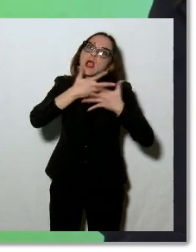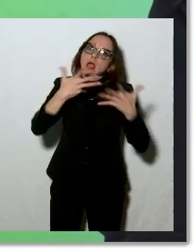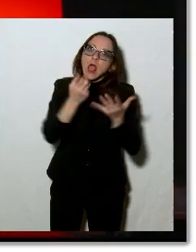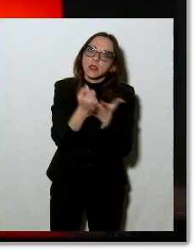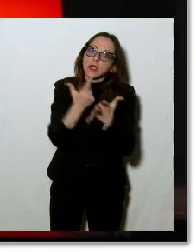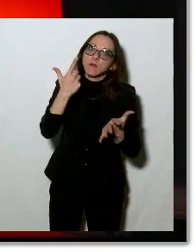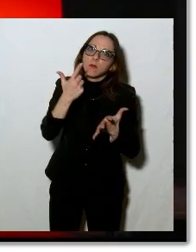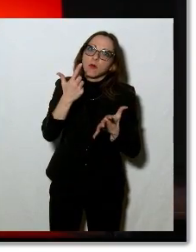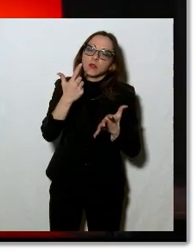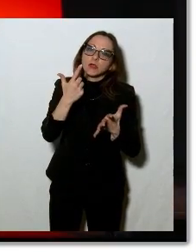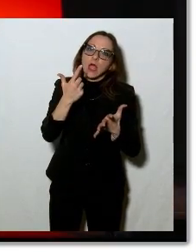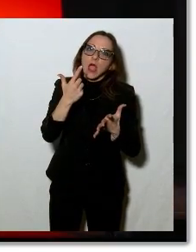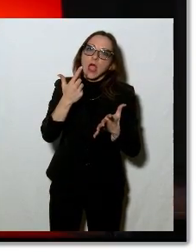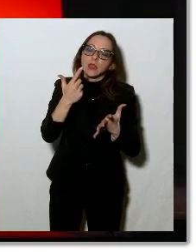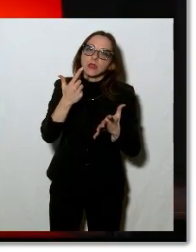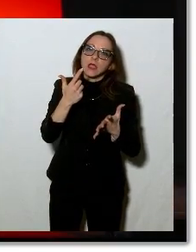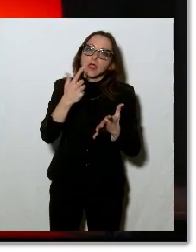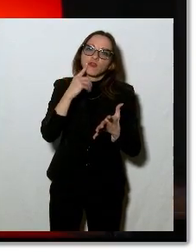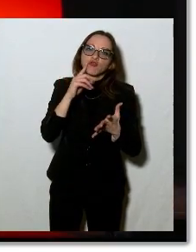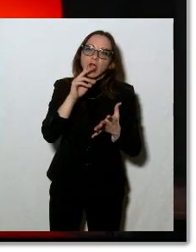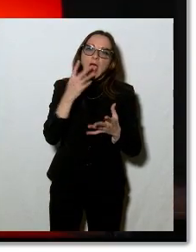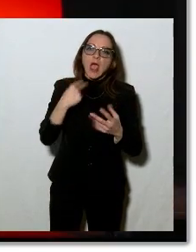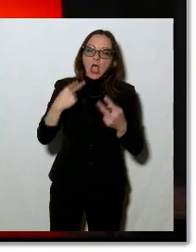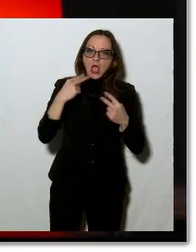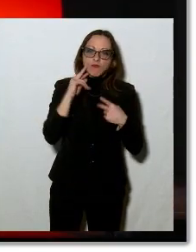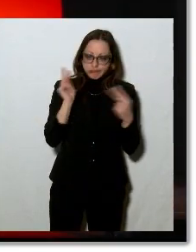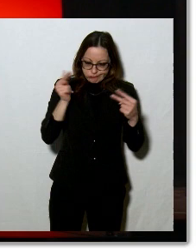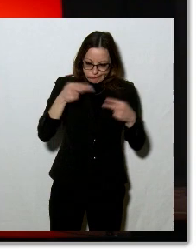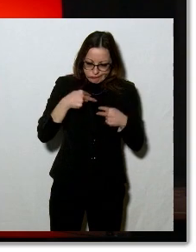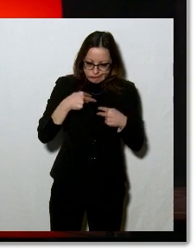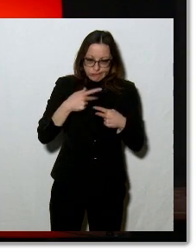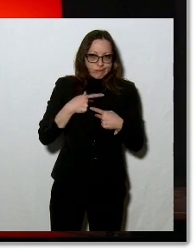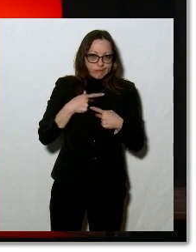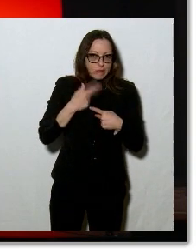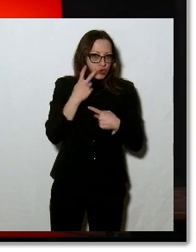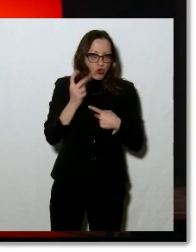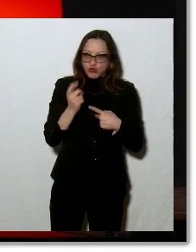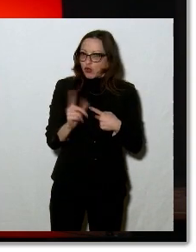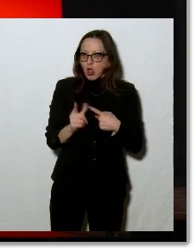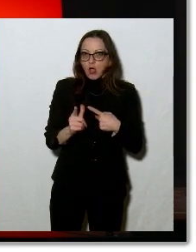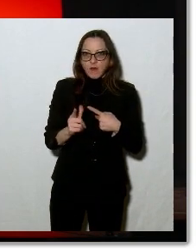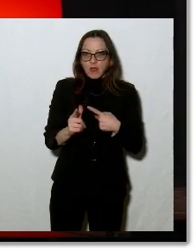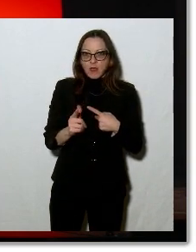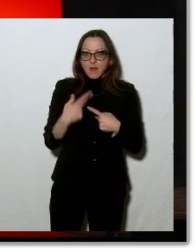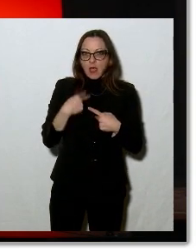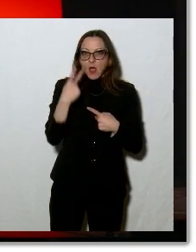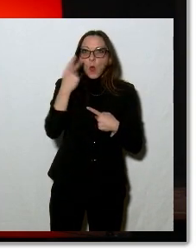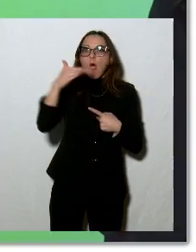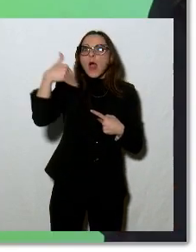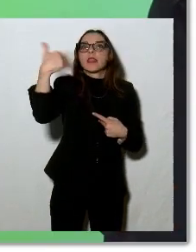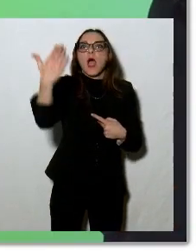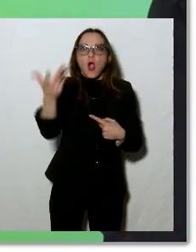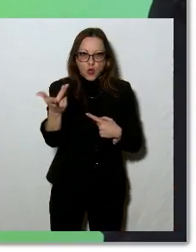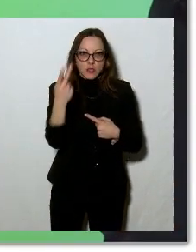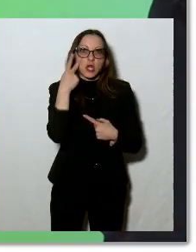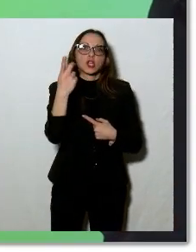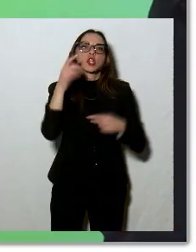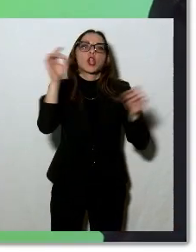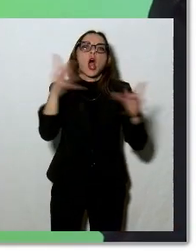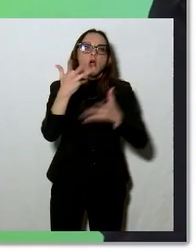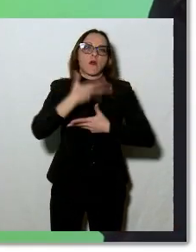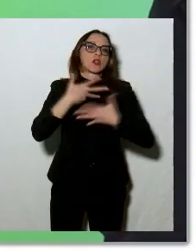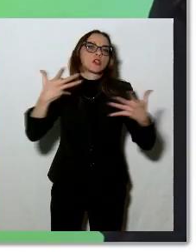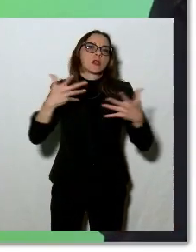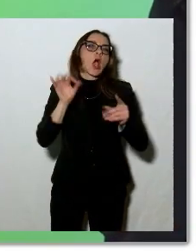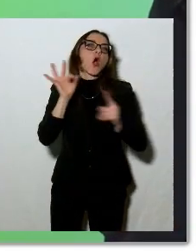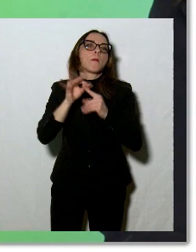guardiamo fuori dal nostro ombelico, cioè se ci guardiamo e cerchiamo di capire che cosa fanno gli altri e quali possono essere le opportunità di miglioramento